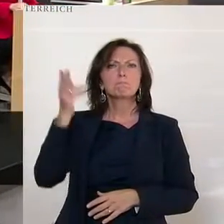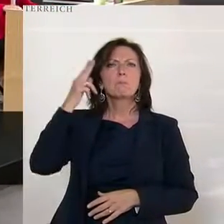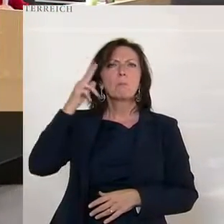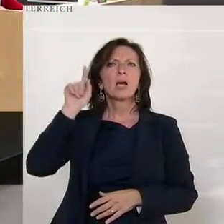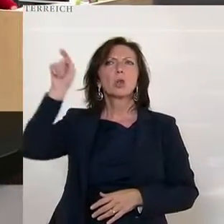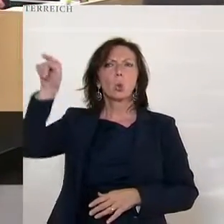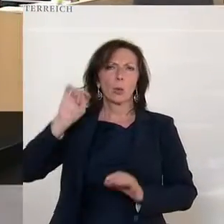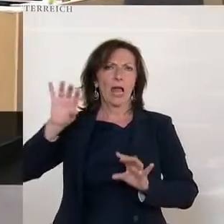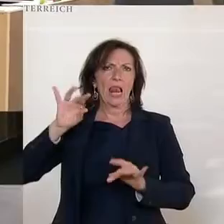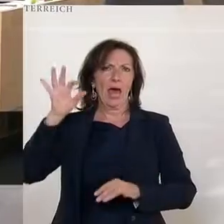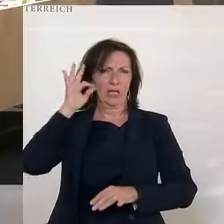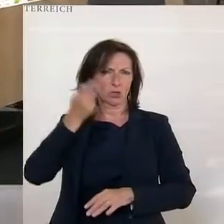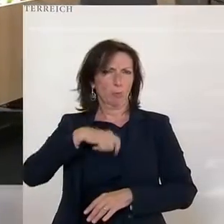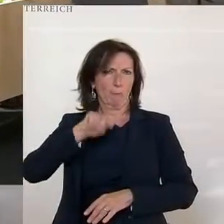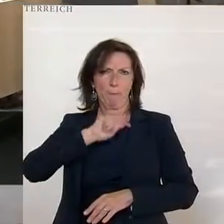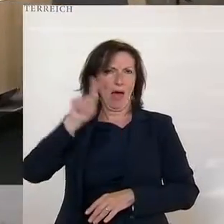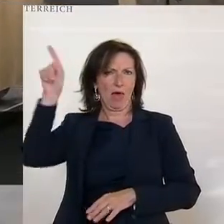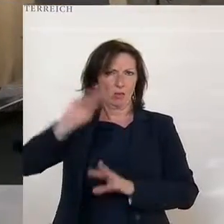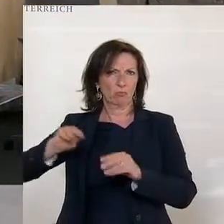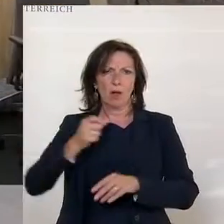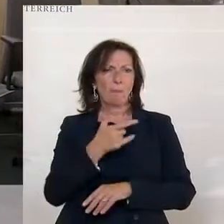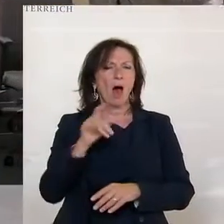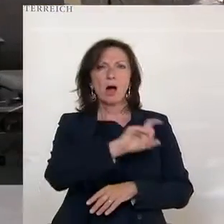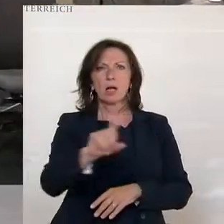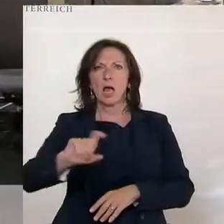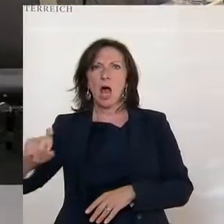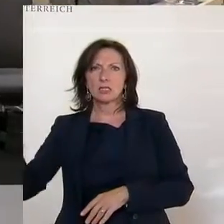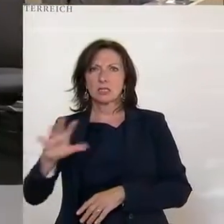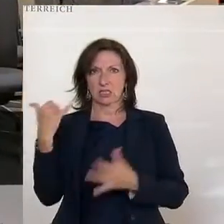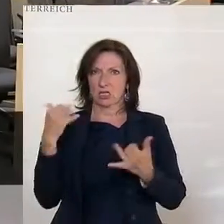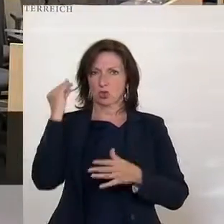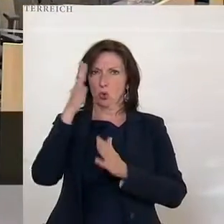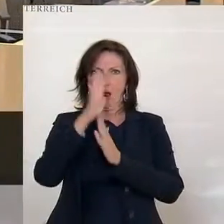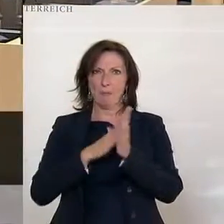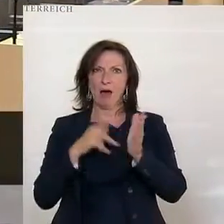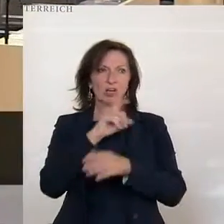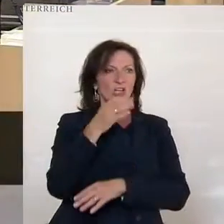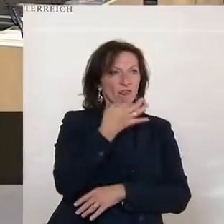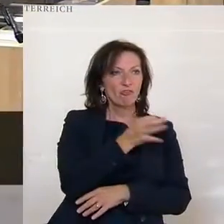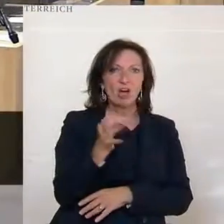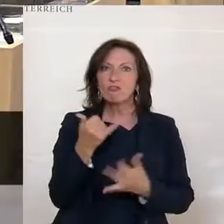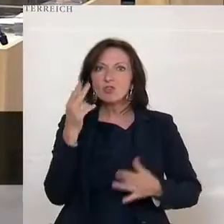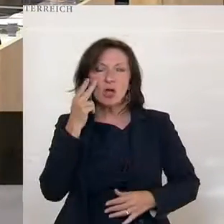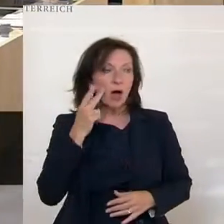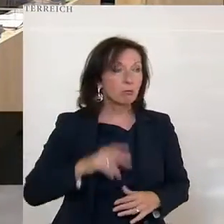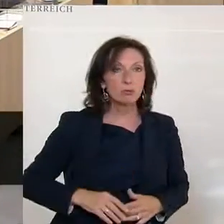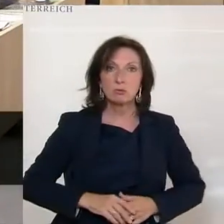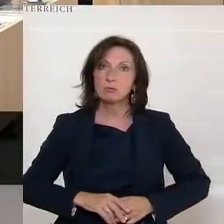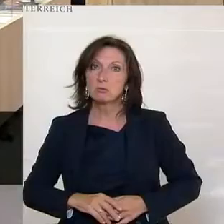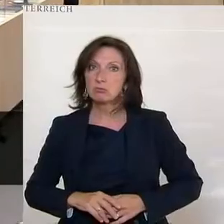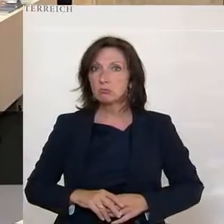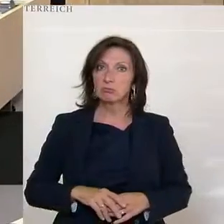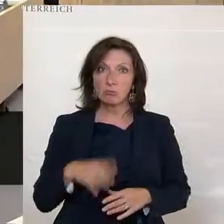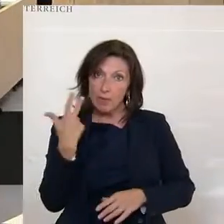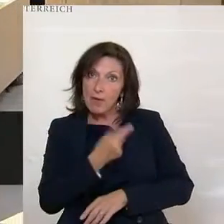Lehrerin, Spanischlehrerin, hat mehrere Klassen, hat in allen Klassen jetzt zu Schulbeginn einmal durchgefragt, wie schaut es aus bei euch mit der